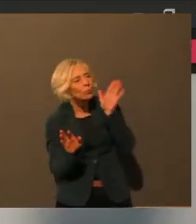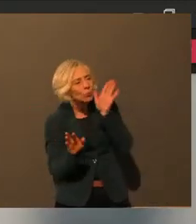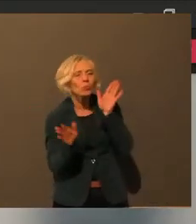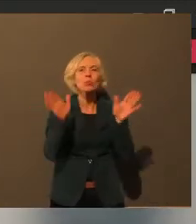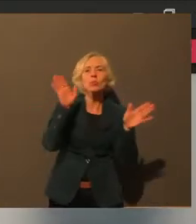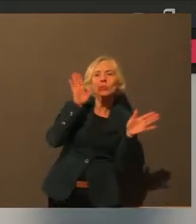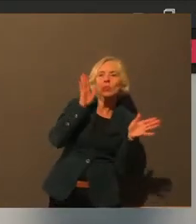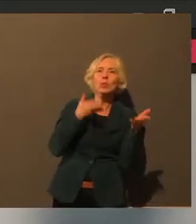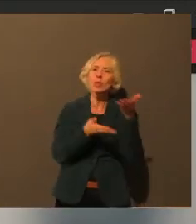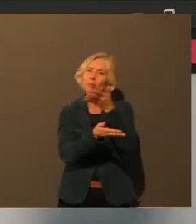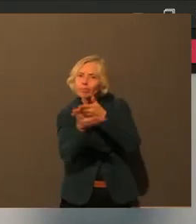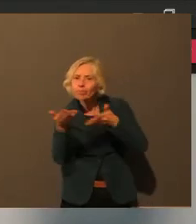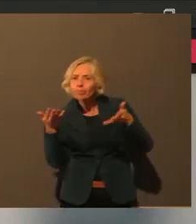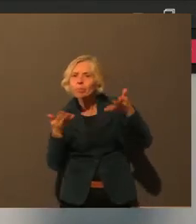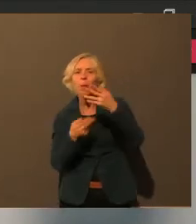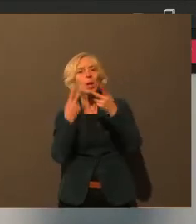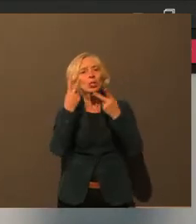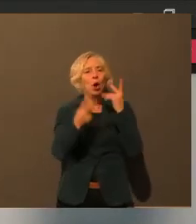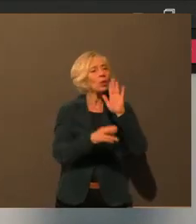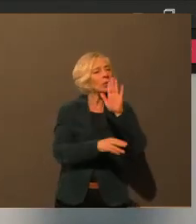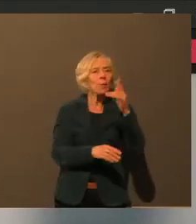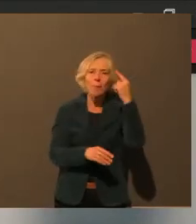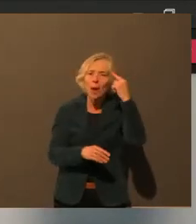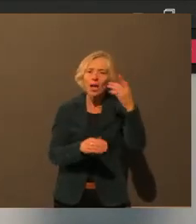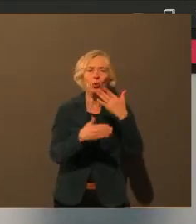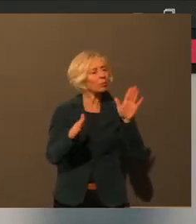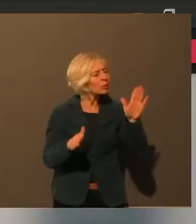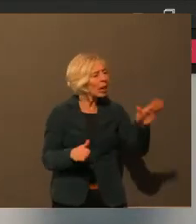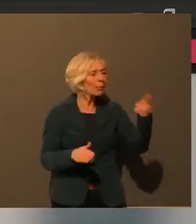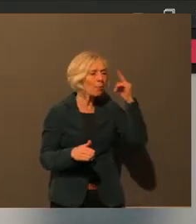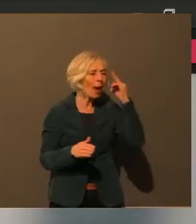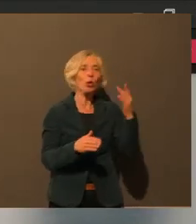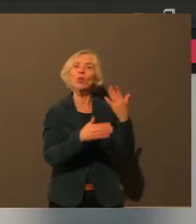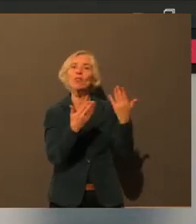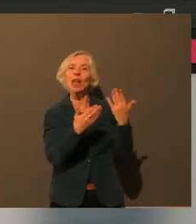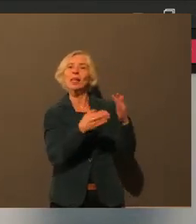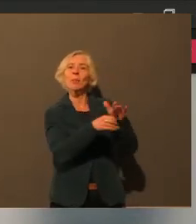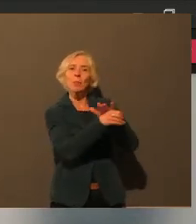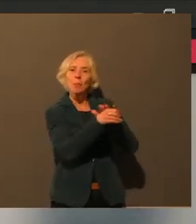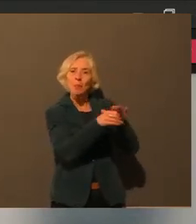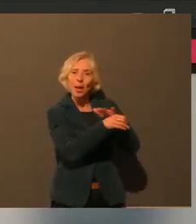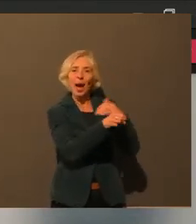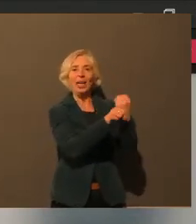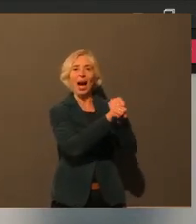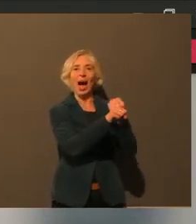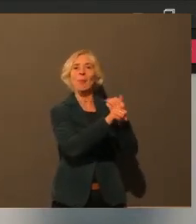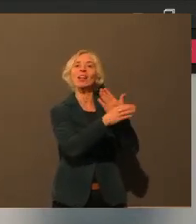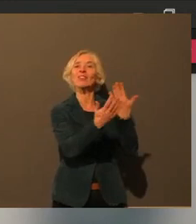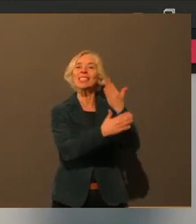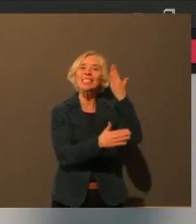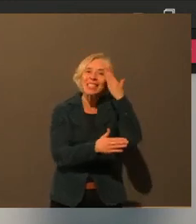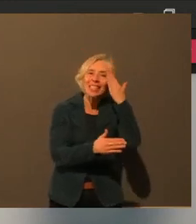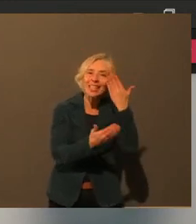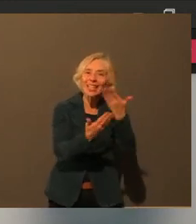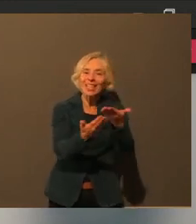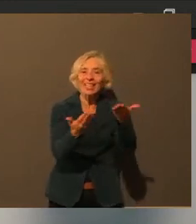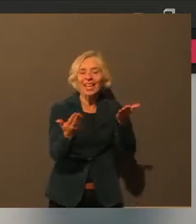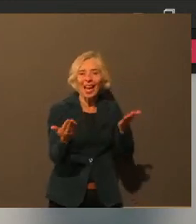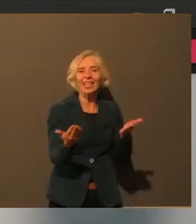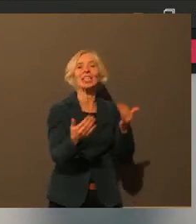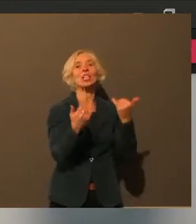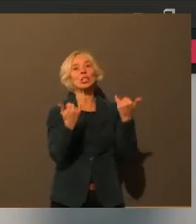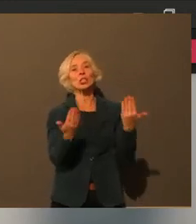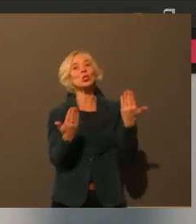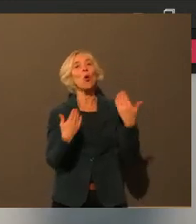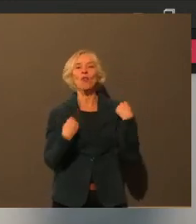die andere besonders bewegt, in welchem Bereich sie insbesondere unterwegs ist, was die entsprechenden